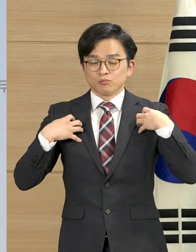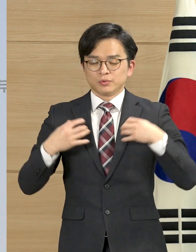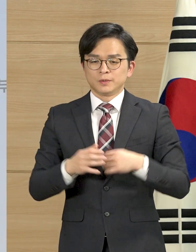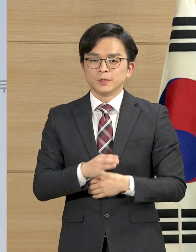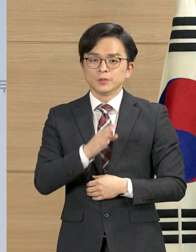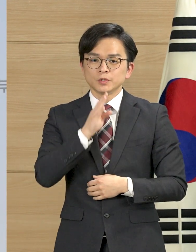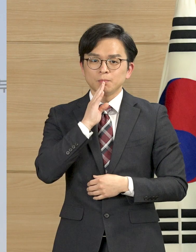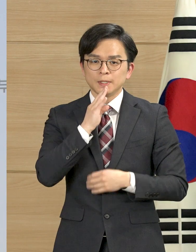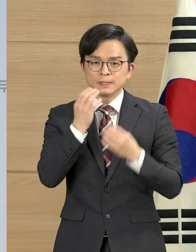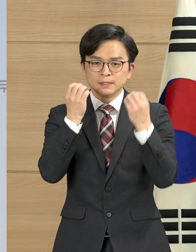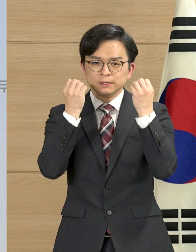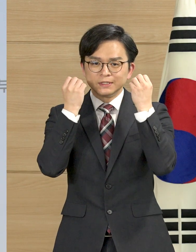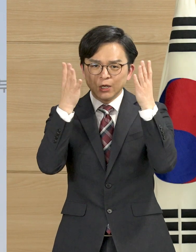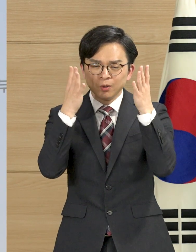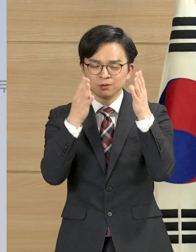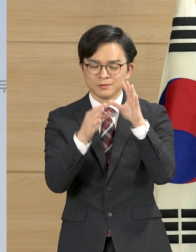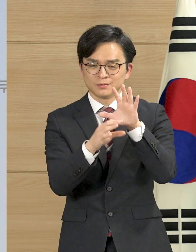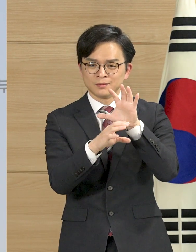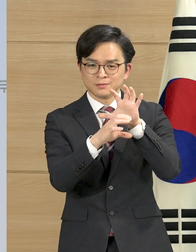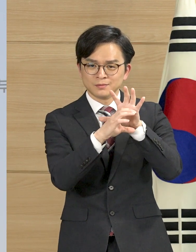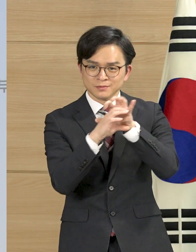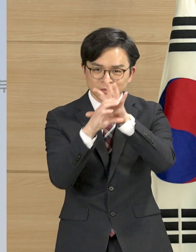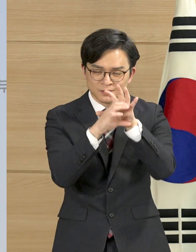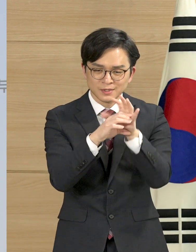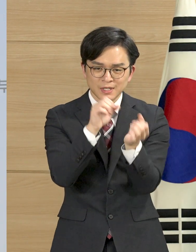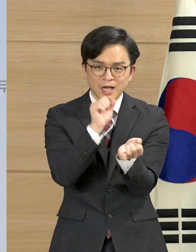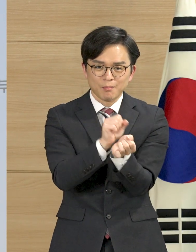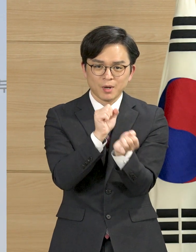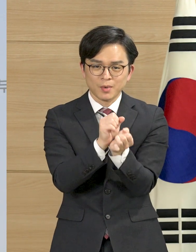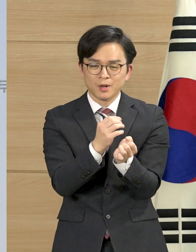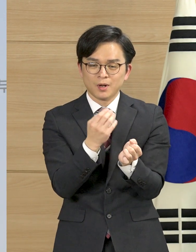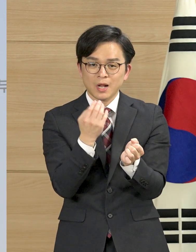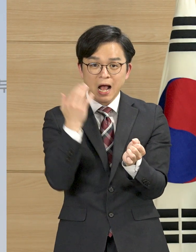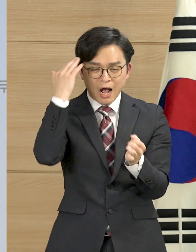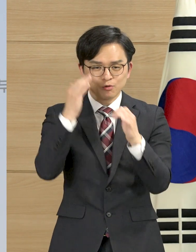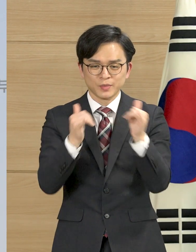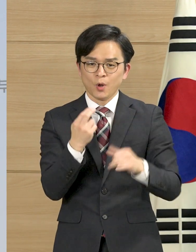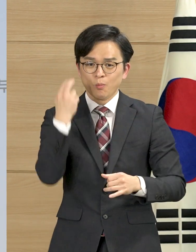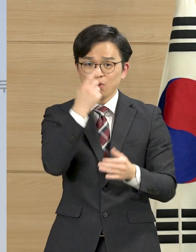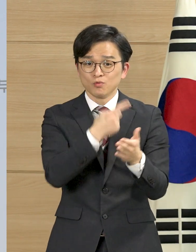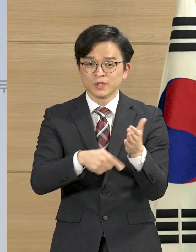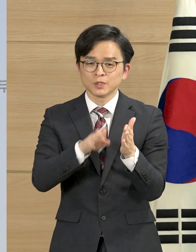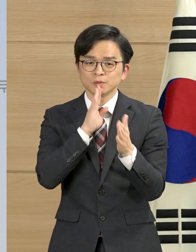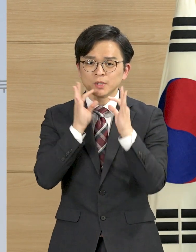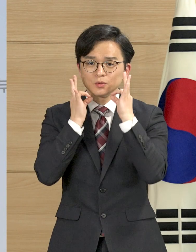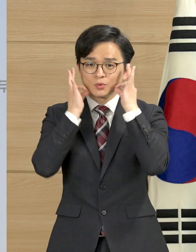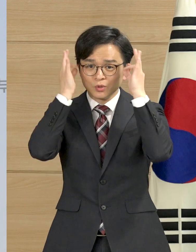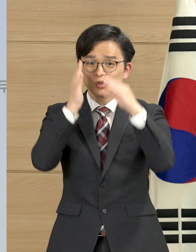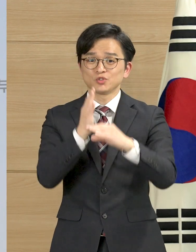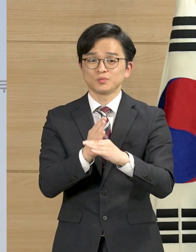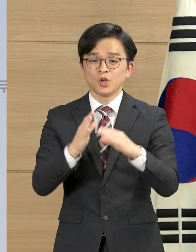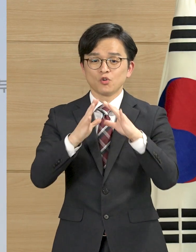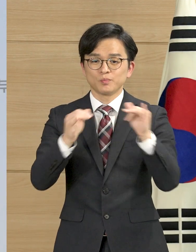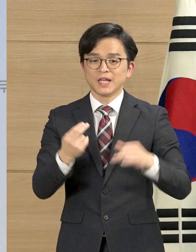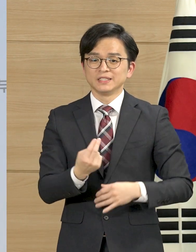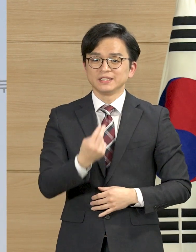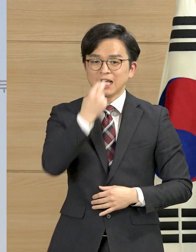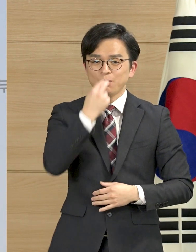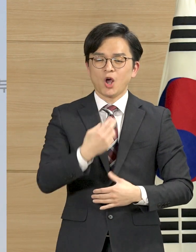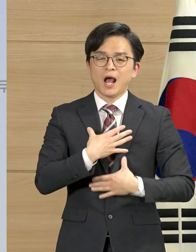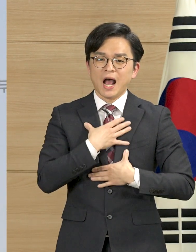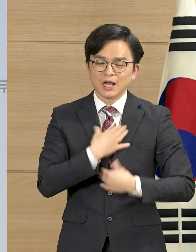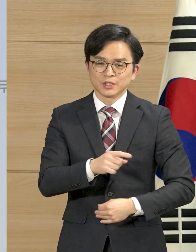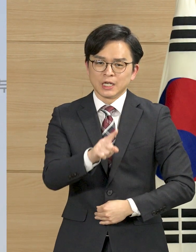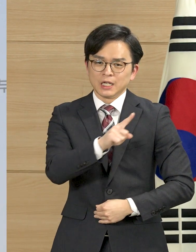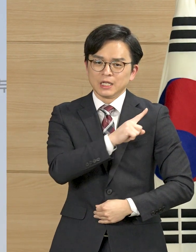새로운 감염병의 세계적 확산에 대응하여 우리 국민을 보호하기 위한 최선의 노력을 다하고 있습니다. 국민의